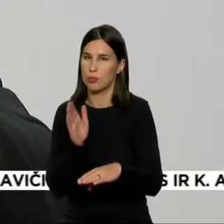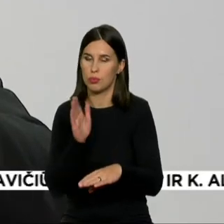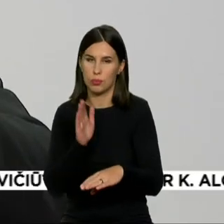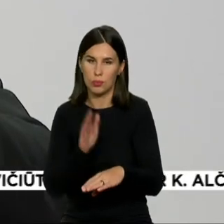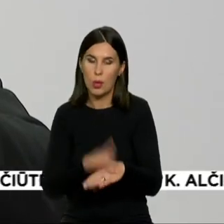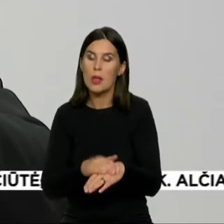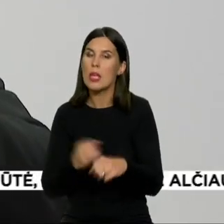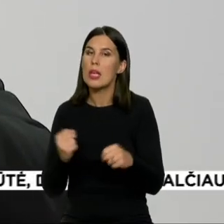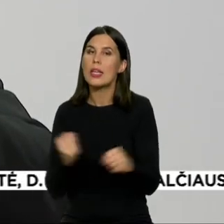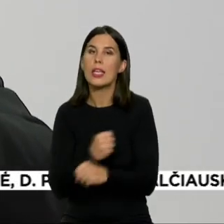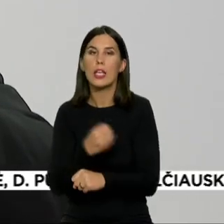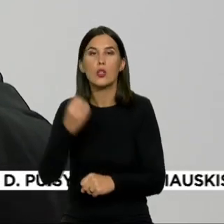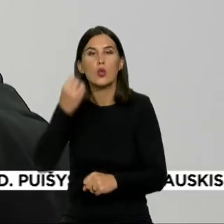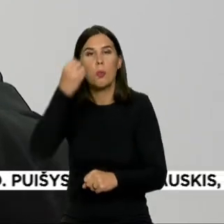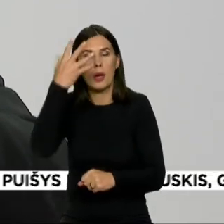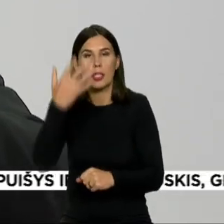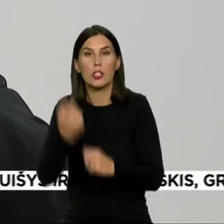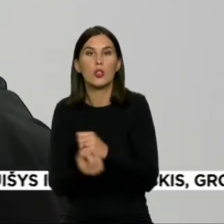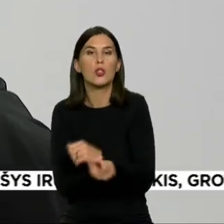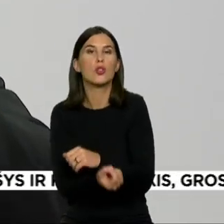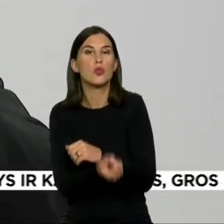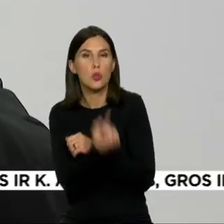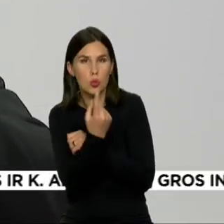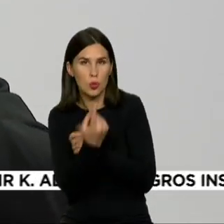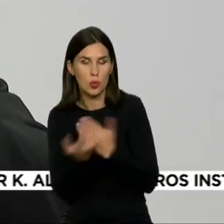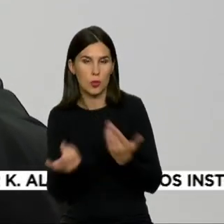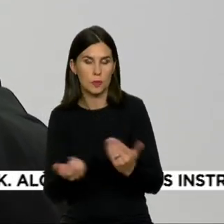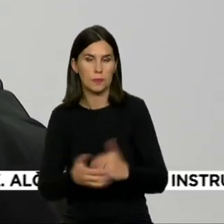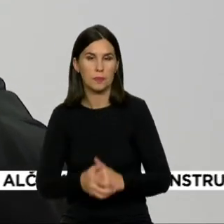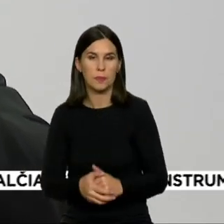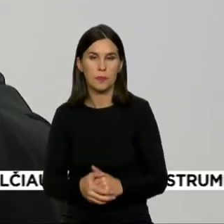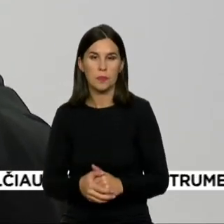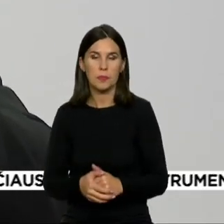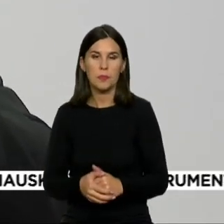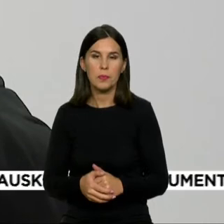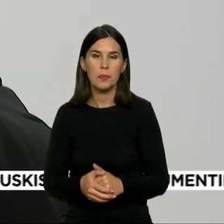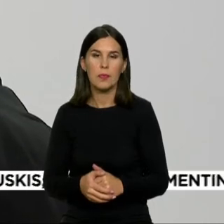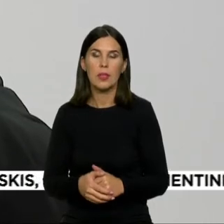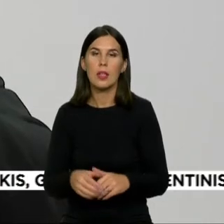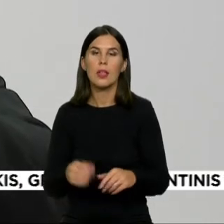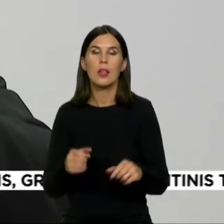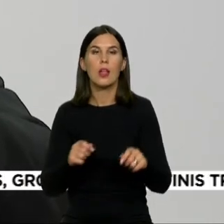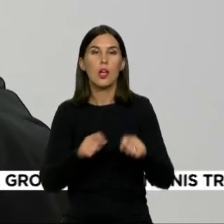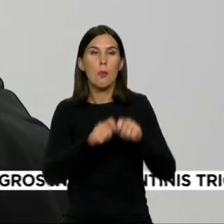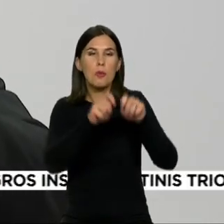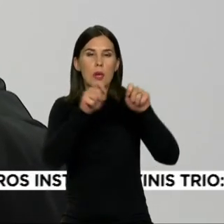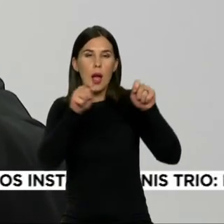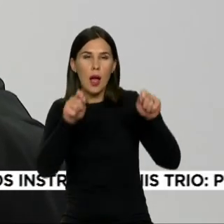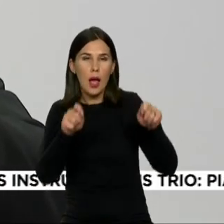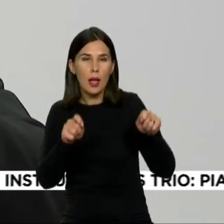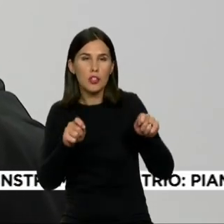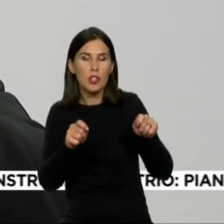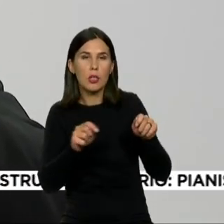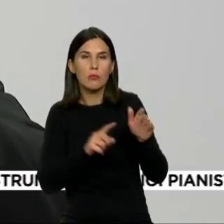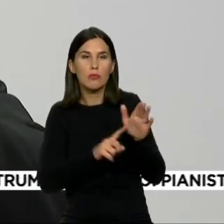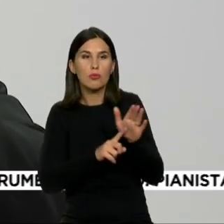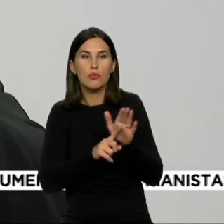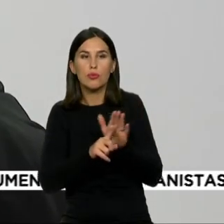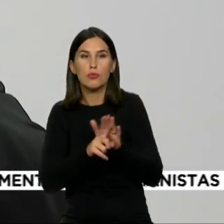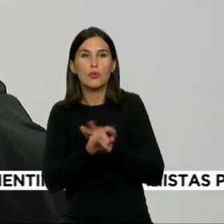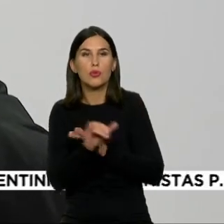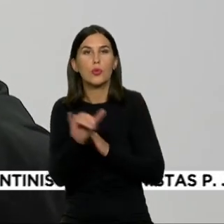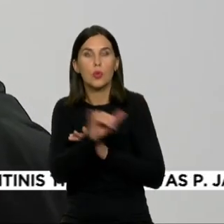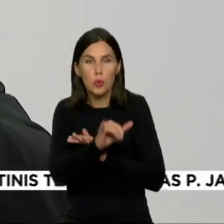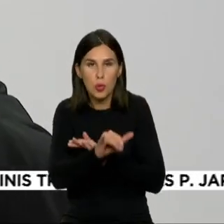turime suprasti, iš kuris ateina. Tai ir vienas iš kultūros tikslų – atrasti pradžią ir aiškintis priežastingumą. Tad ir ši paroda –